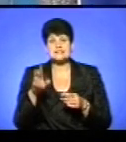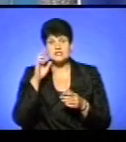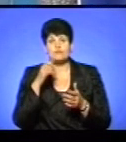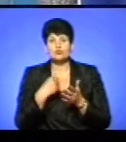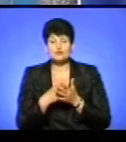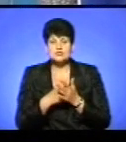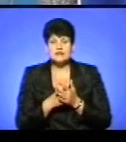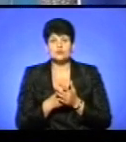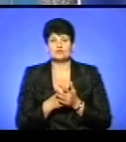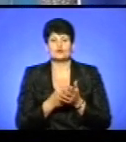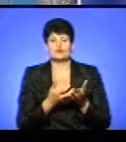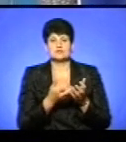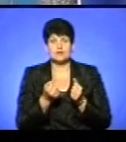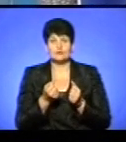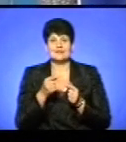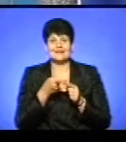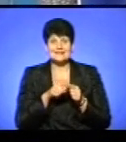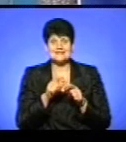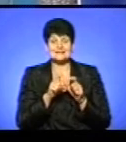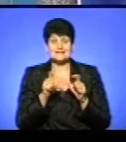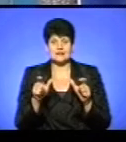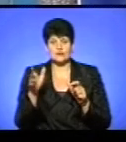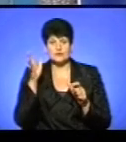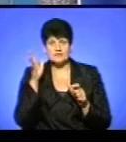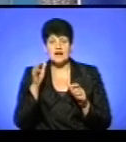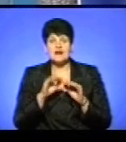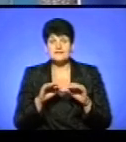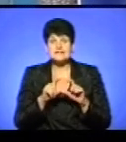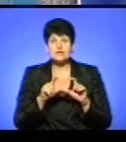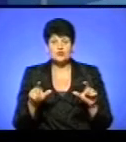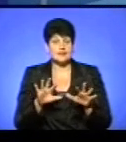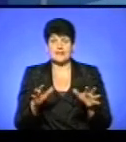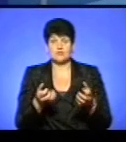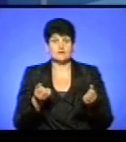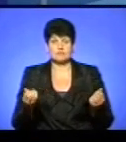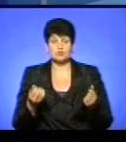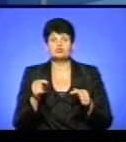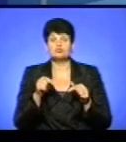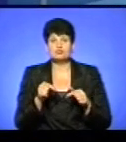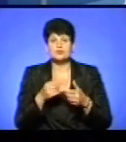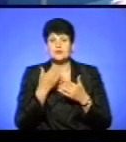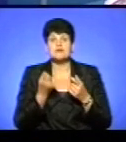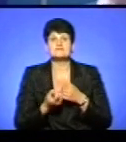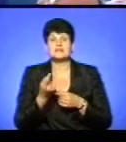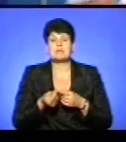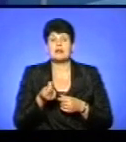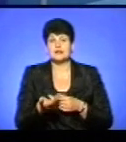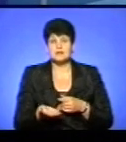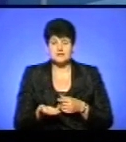приходять на ці заклади освіти. Тернопільські. А в садочки не приходять. Тому і нема звідки платити.